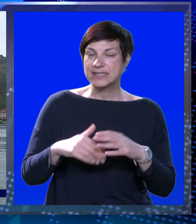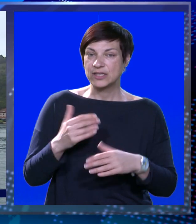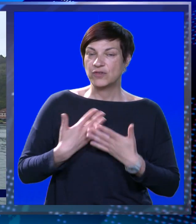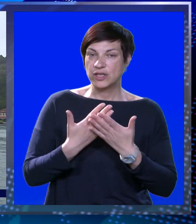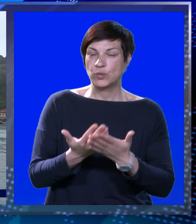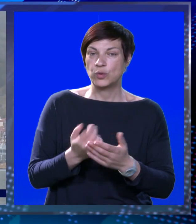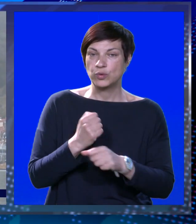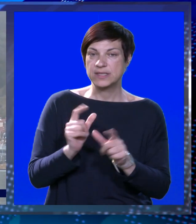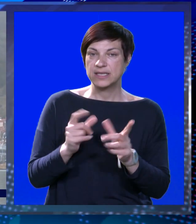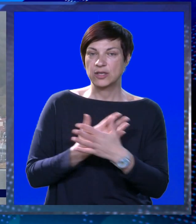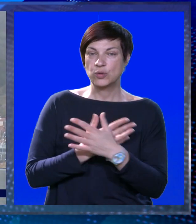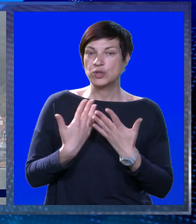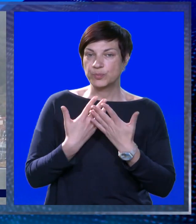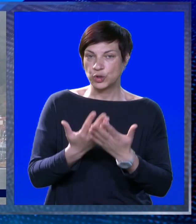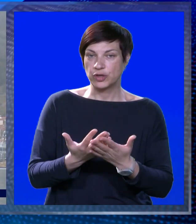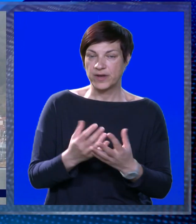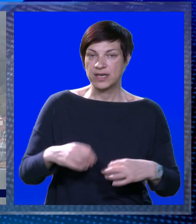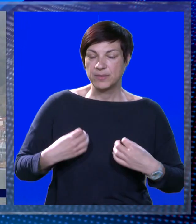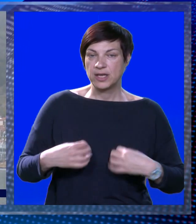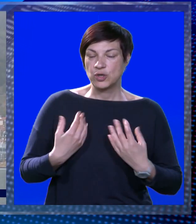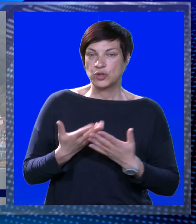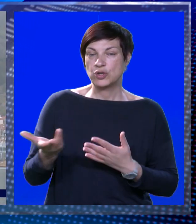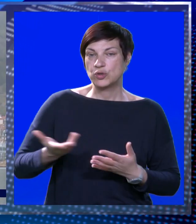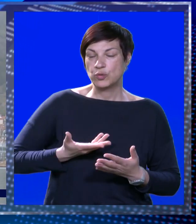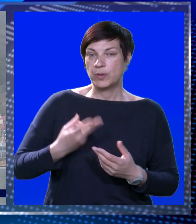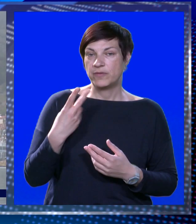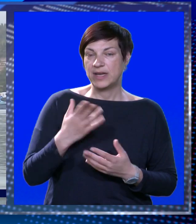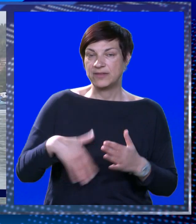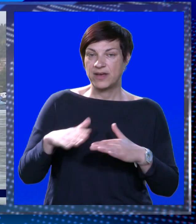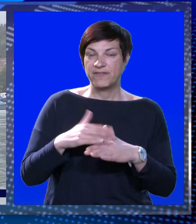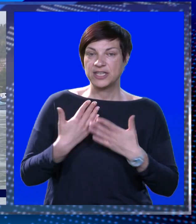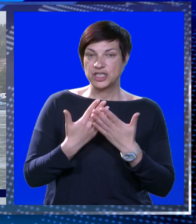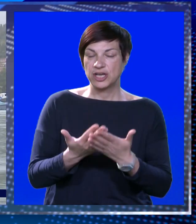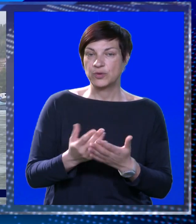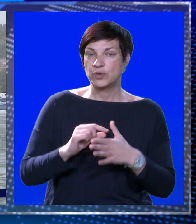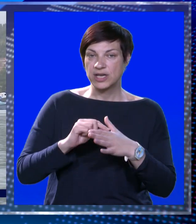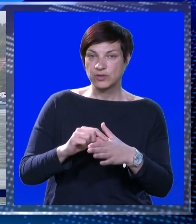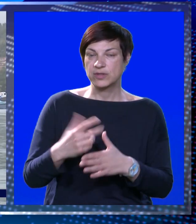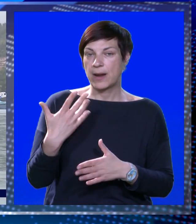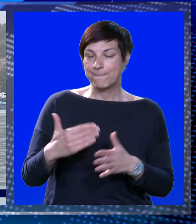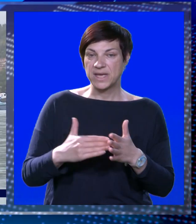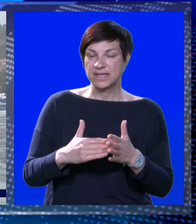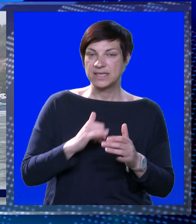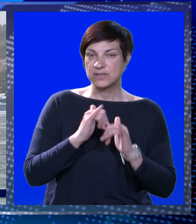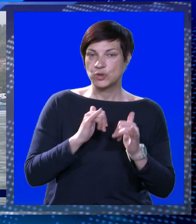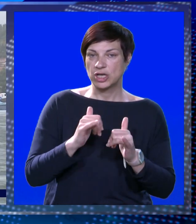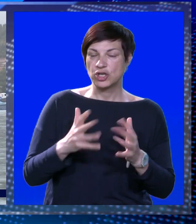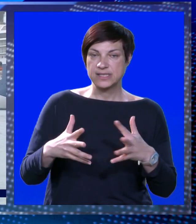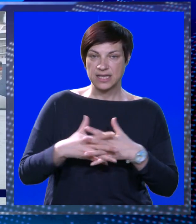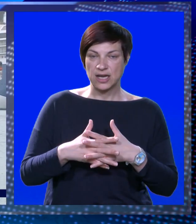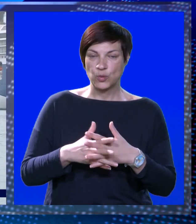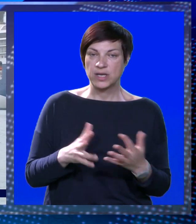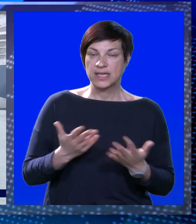zadovoljni i u luci Gruž s kružnim putovanjima. Jutro su u Gružku Luku uplovila dva veća kruzera, koja su dovela skoro pet tisuća